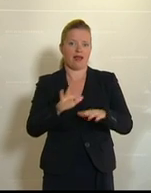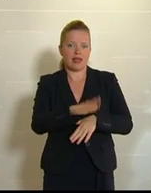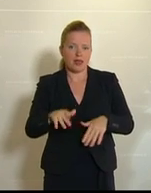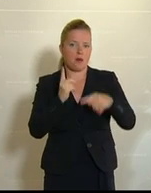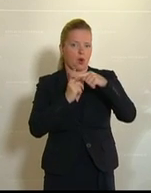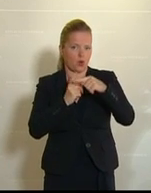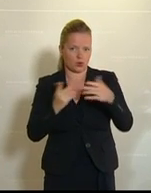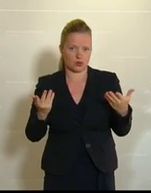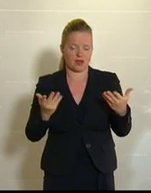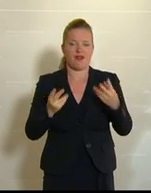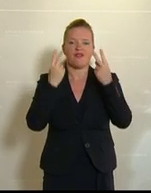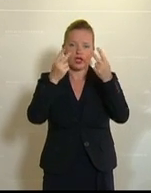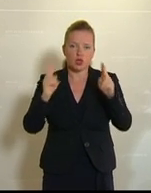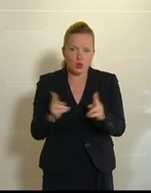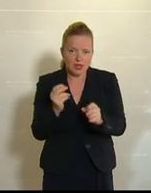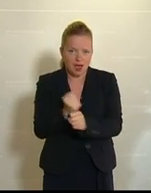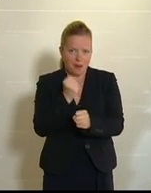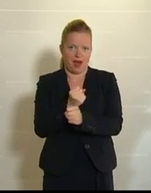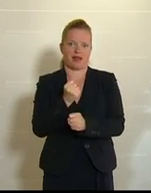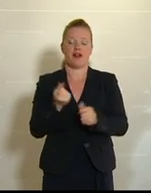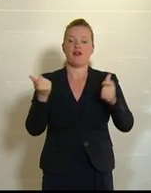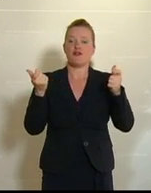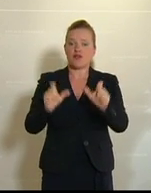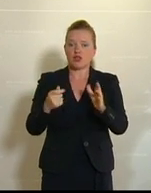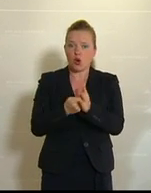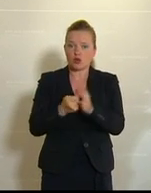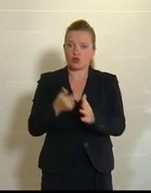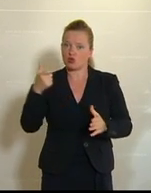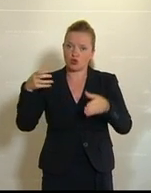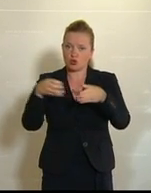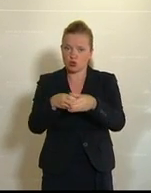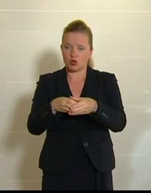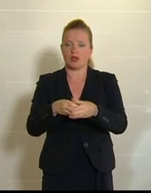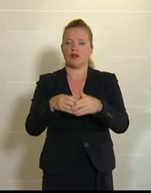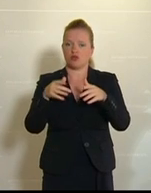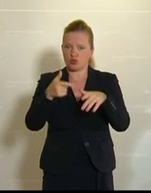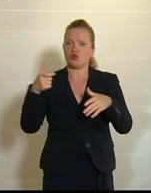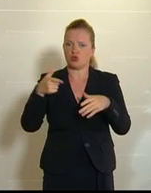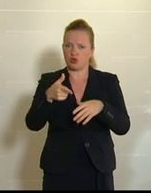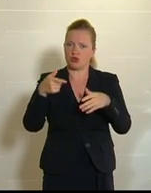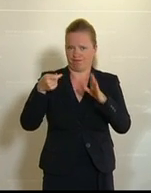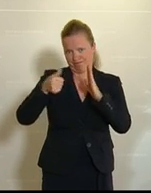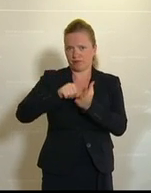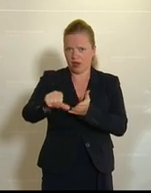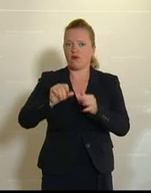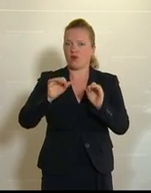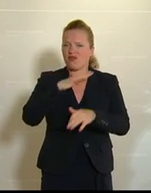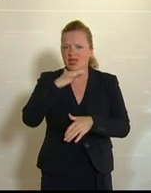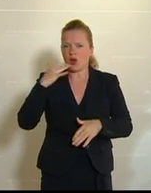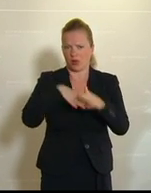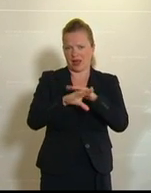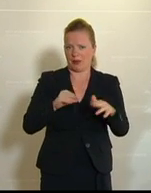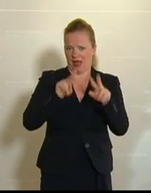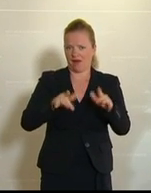die wichtige Kurzarbeit, den Fixkostenzuschuss, der besonders wichtig ist für viele Unternehmen, aber auch